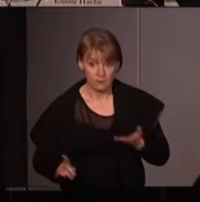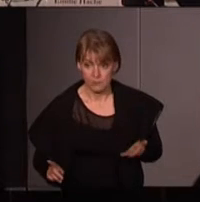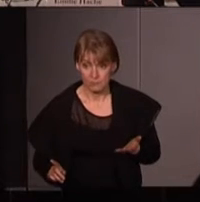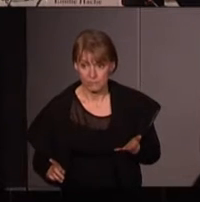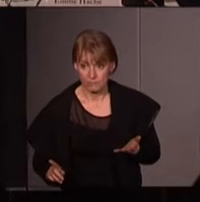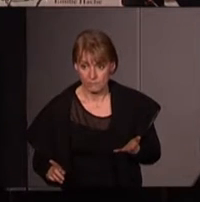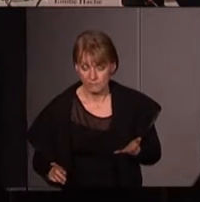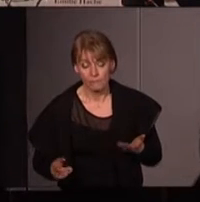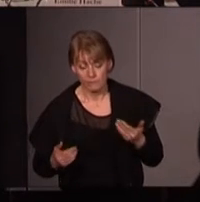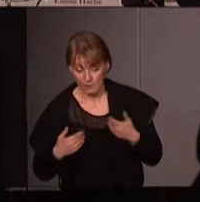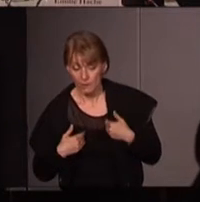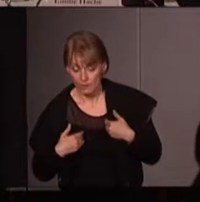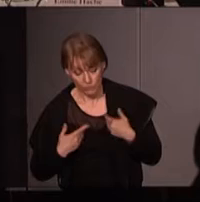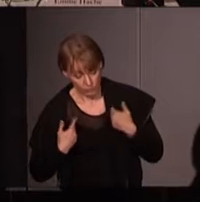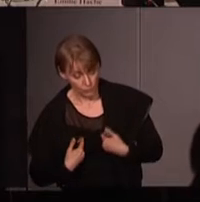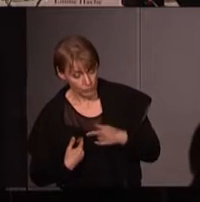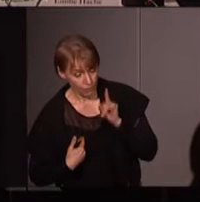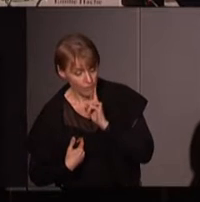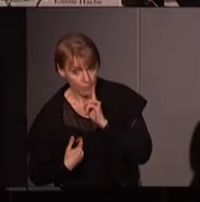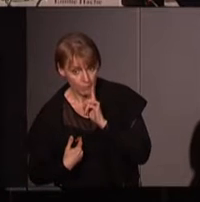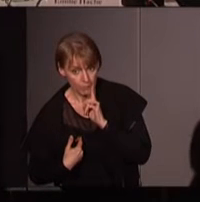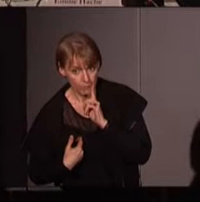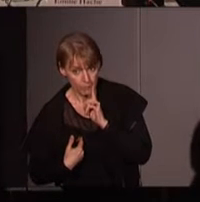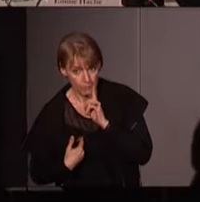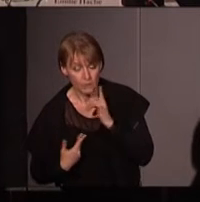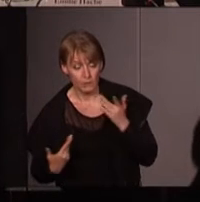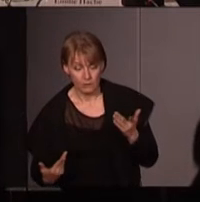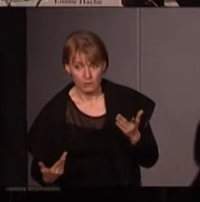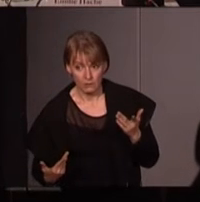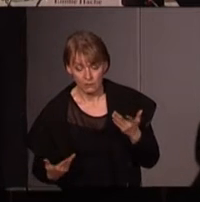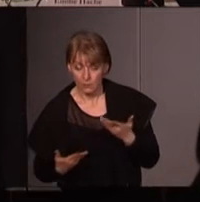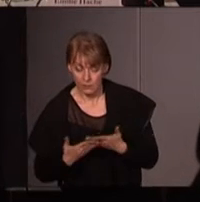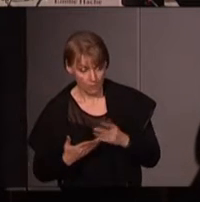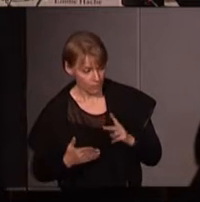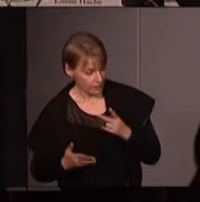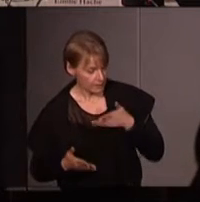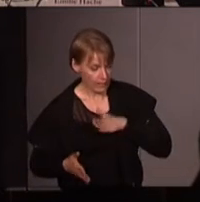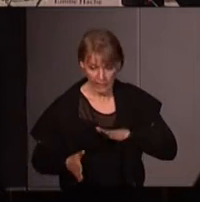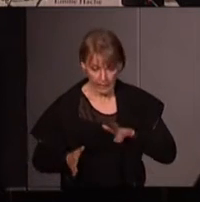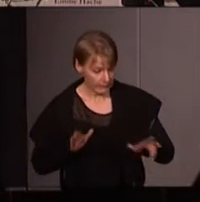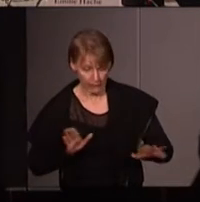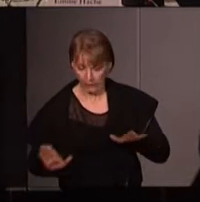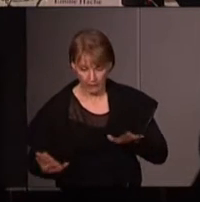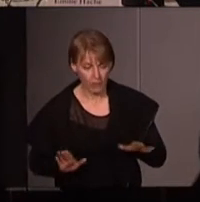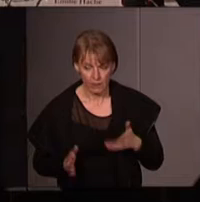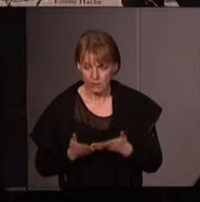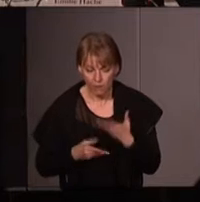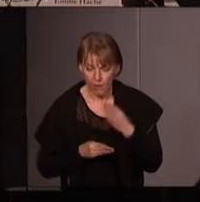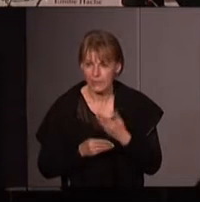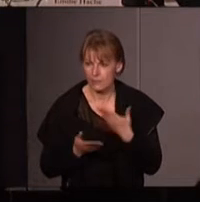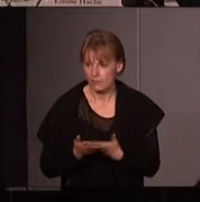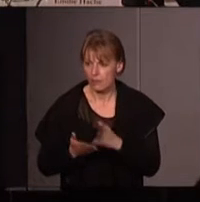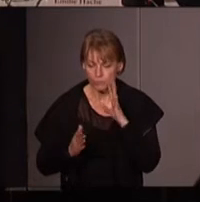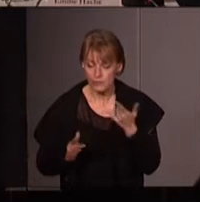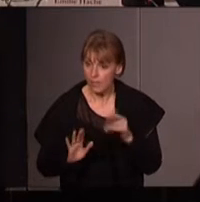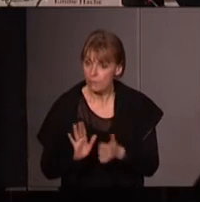on a appris en tant que femme à même se se haïr nous-mêmes et le premier pas c